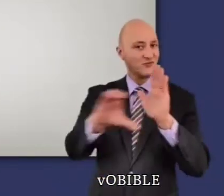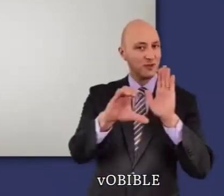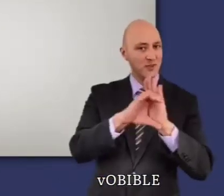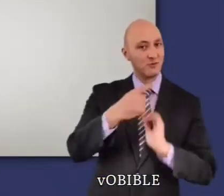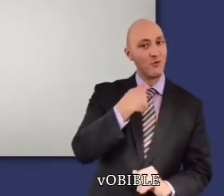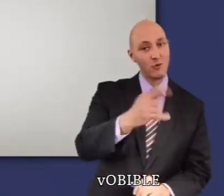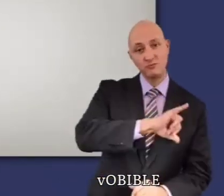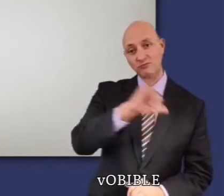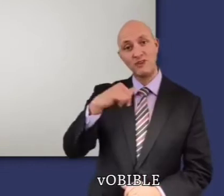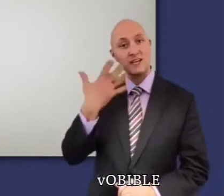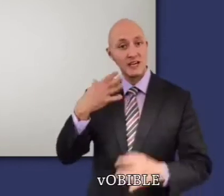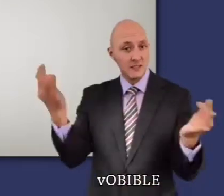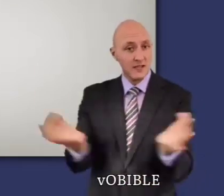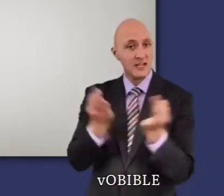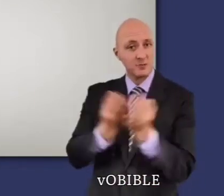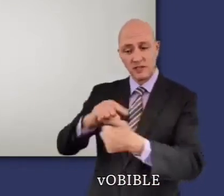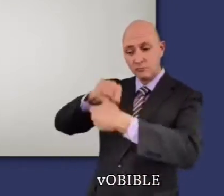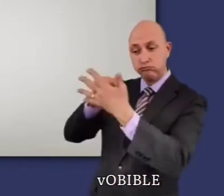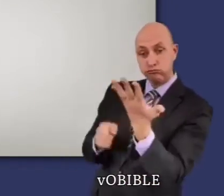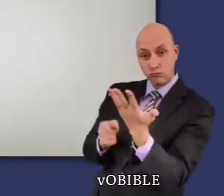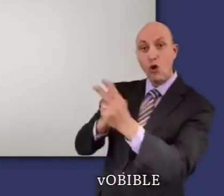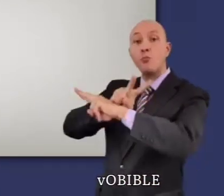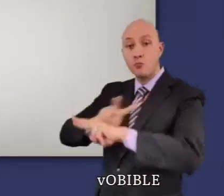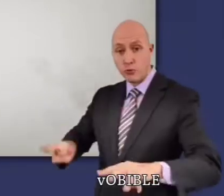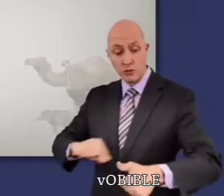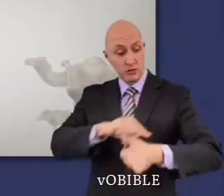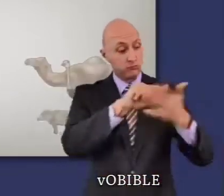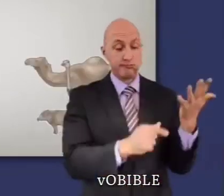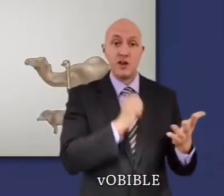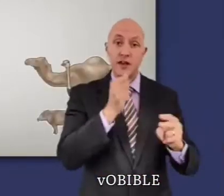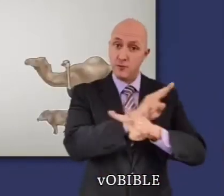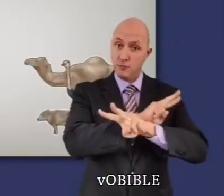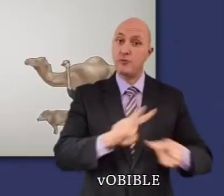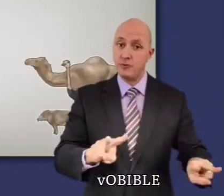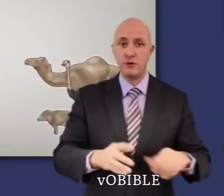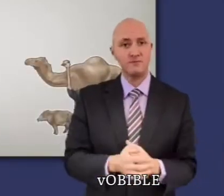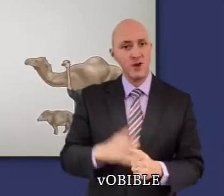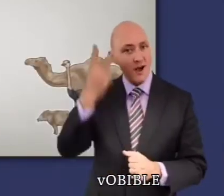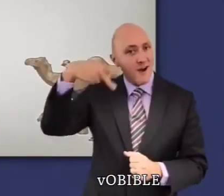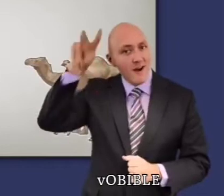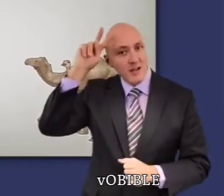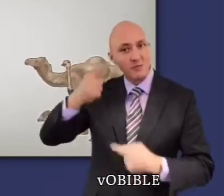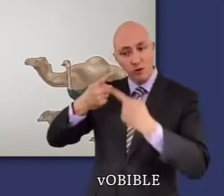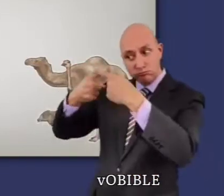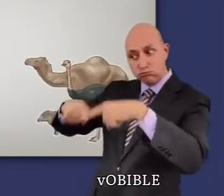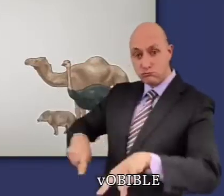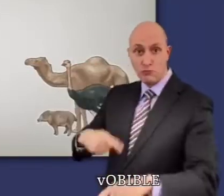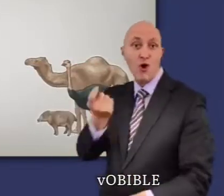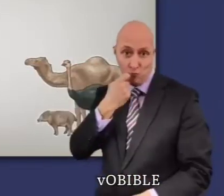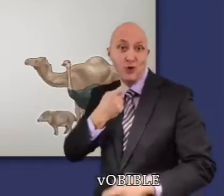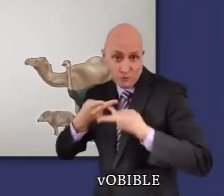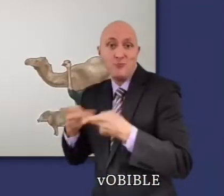Les chapitres 11 à 15 contiennent des lois qui traitent de la pureté et de l'impureté. Jéhovah dit par exemple aux